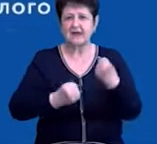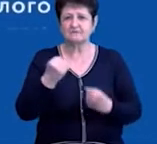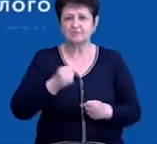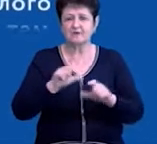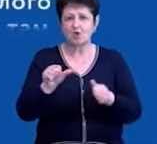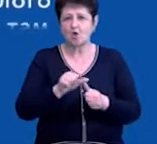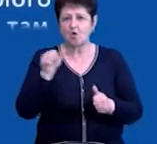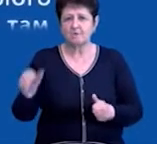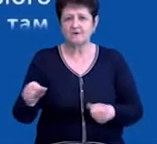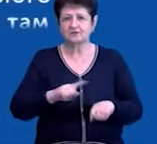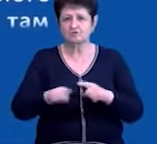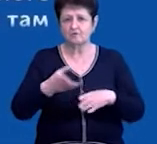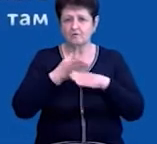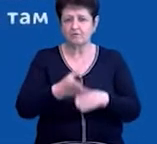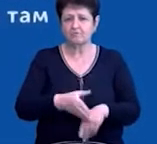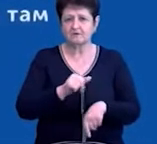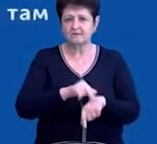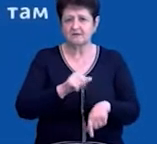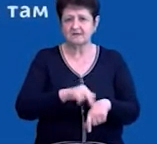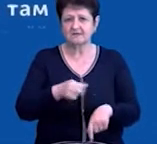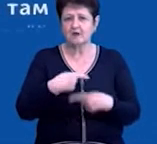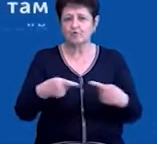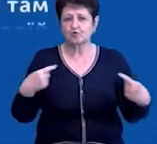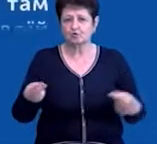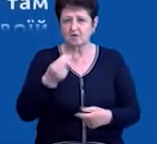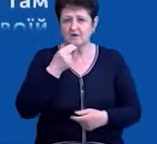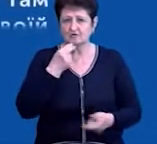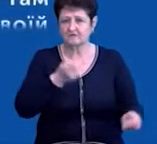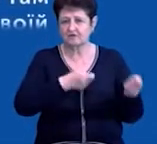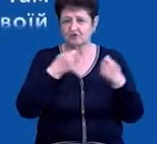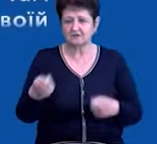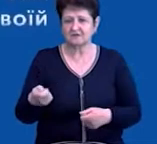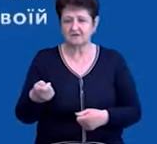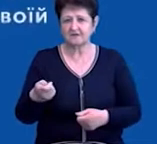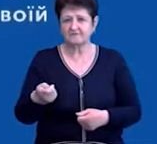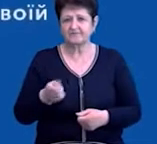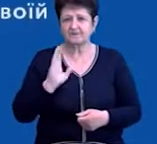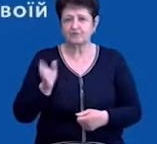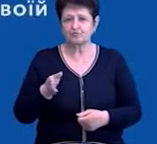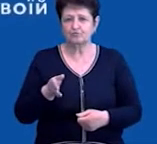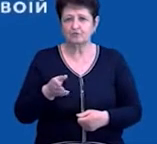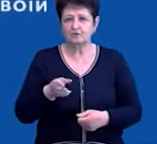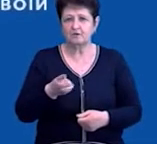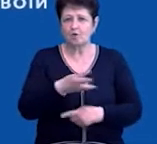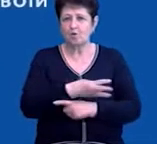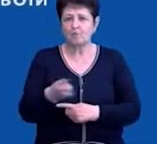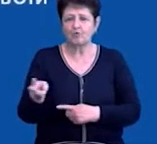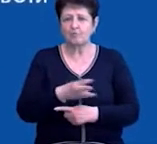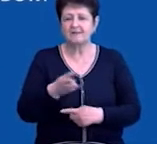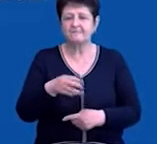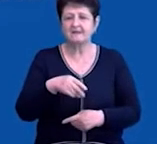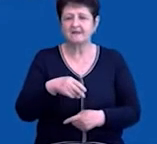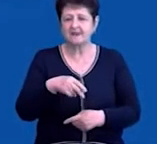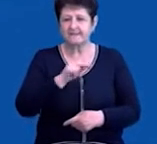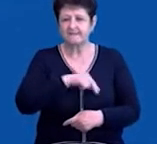окрім швидка поліція, продукти харчування, доставки. Будуть оброблені представники медицини,